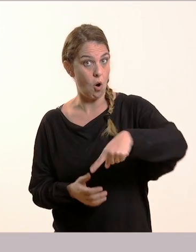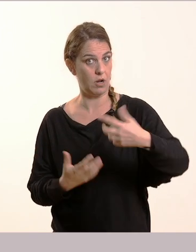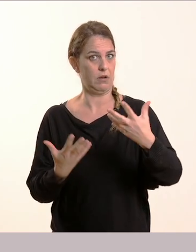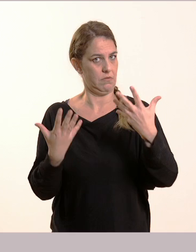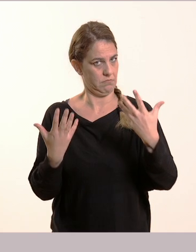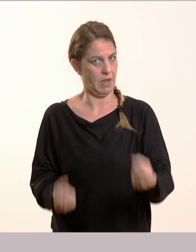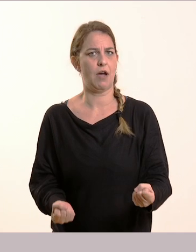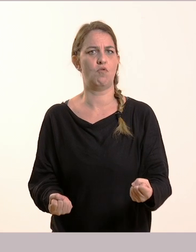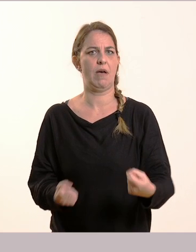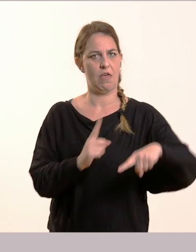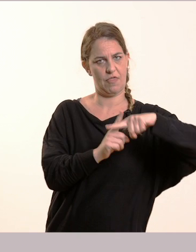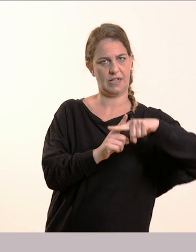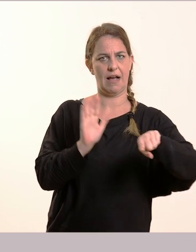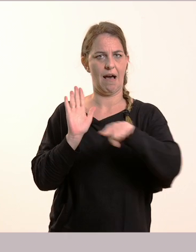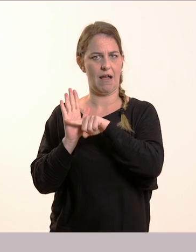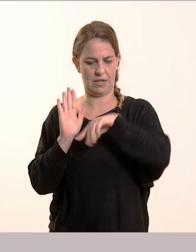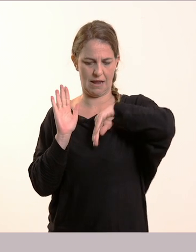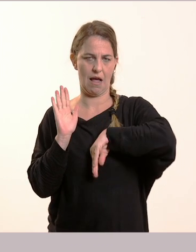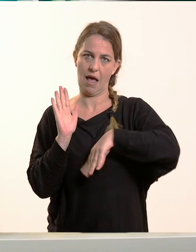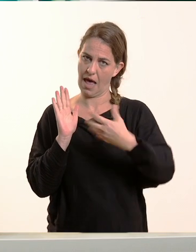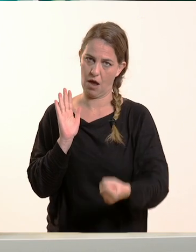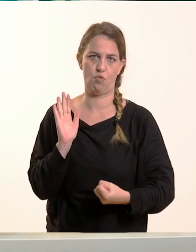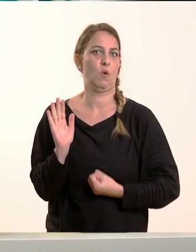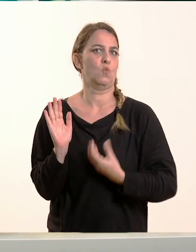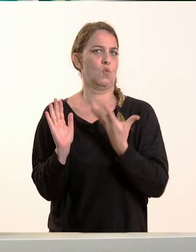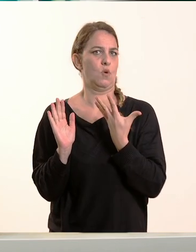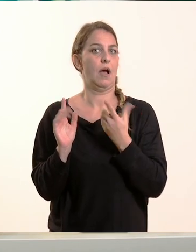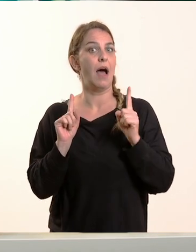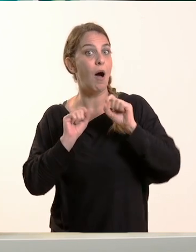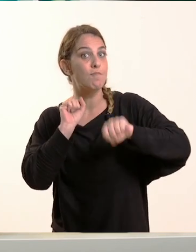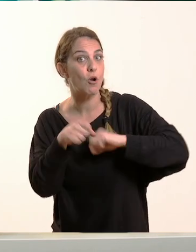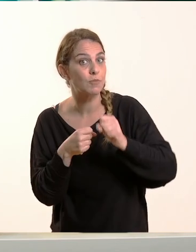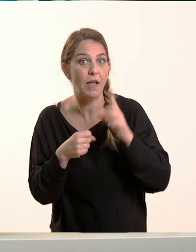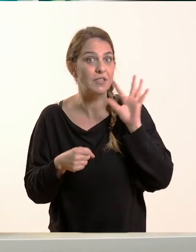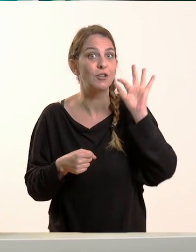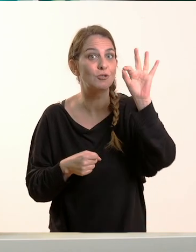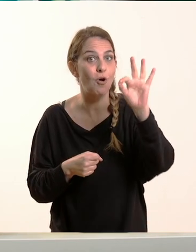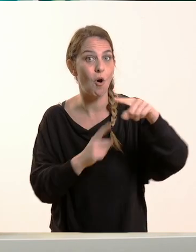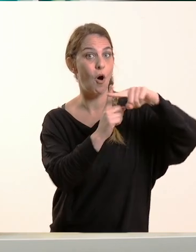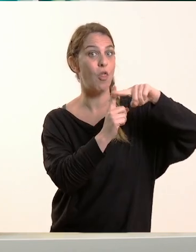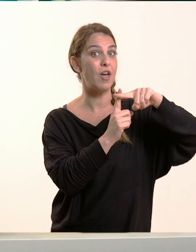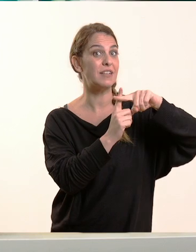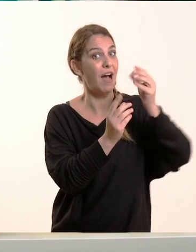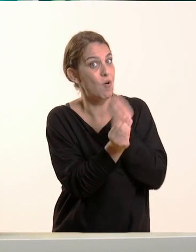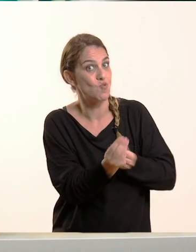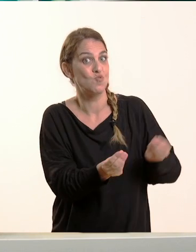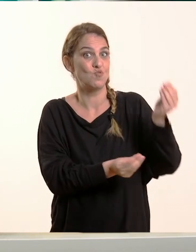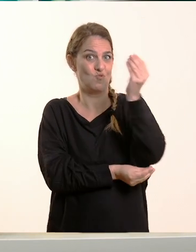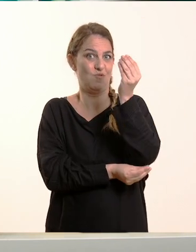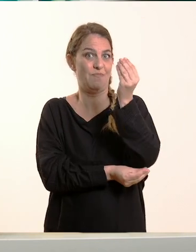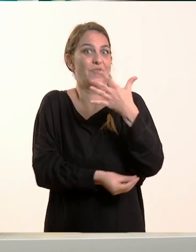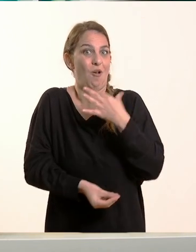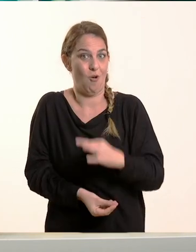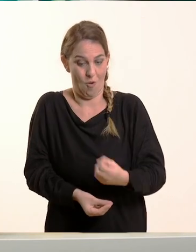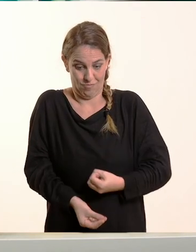συναισθήματα. Προσπαθούμε όμως να νιώθουμε στις πιο συχνά πιο όμορφα συναισθήματα. Γιατί η ζωή μας